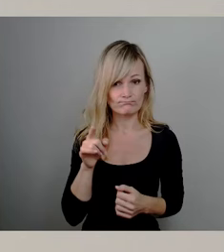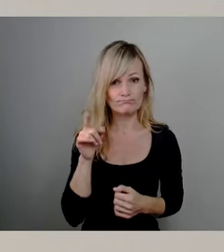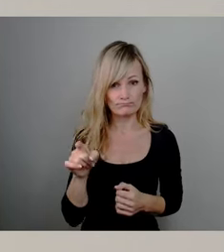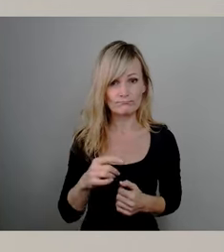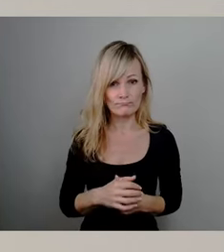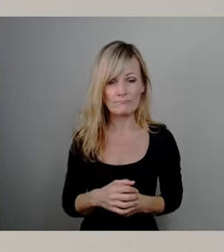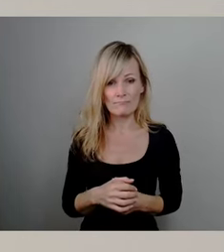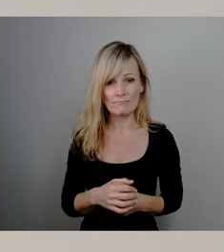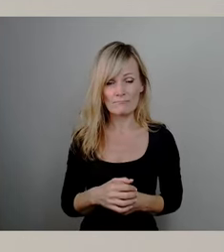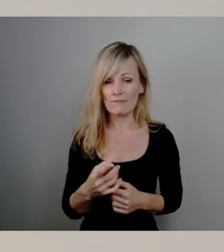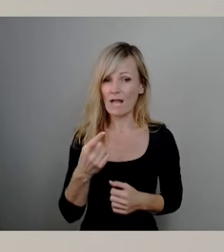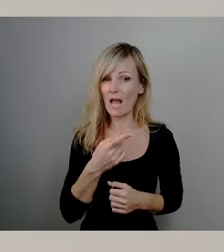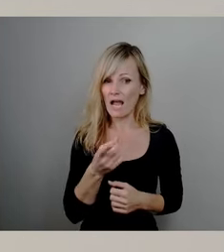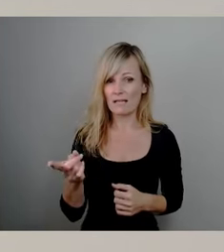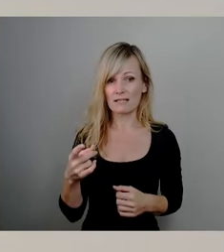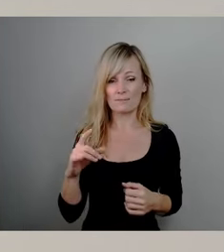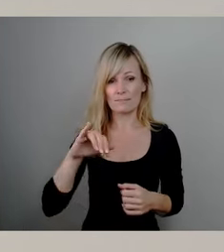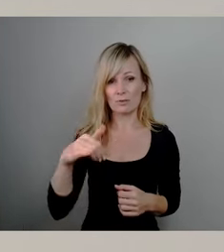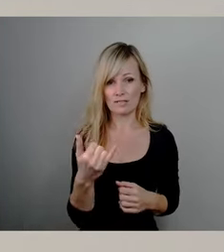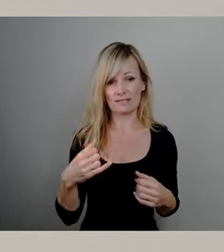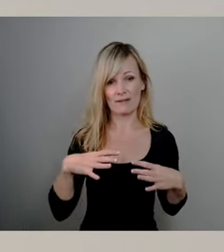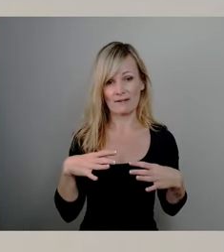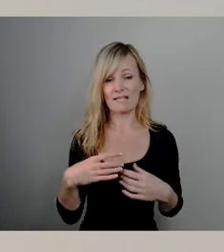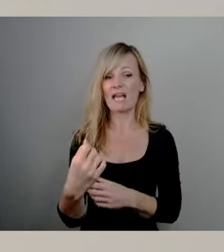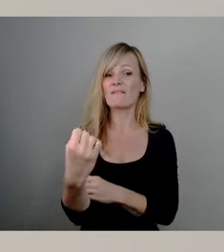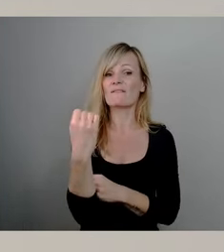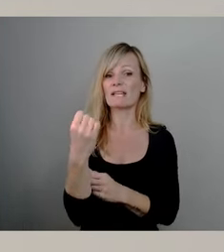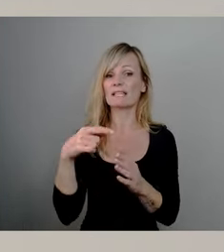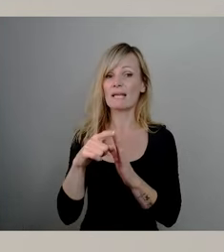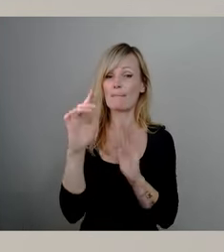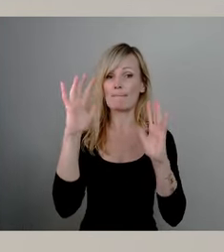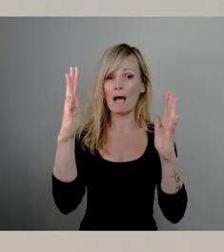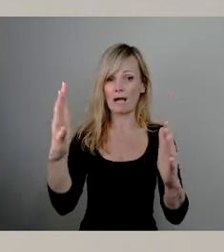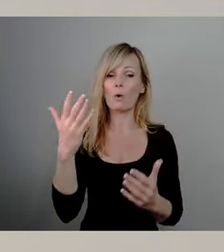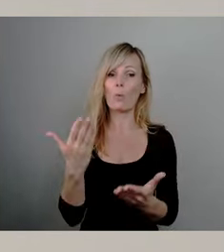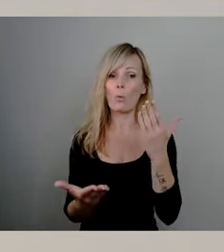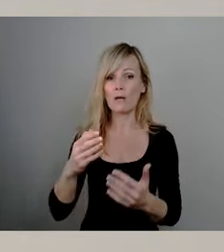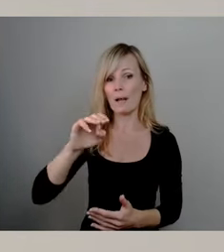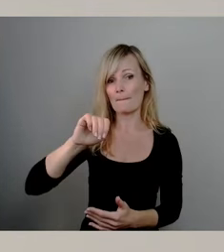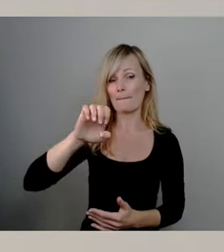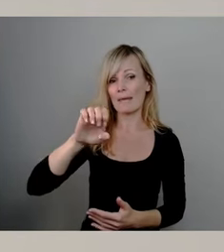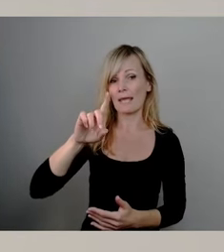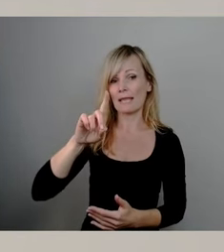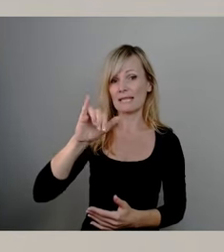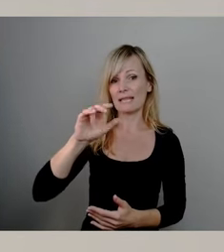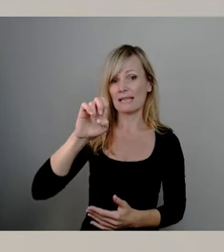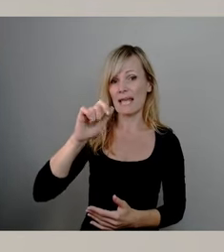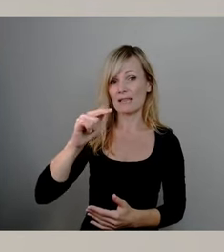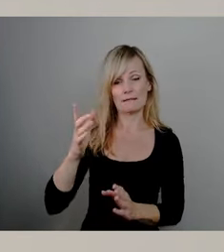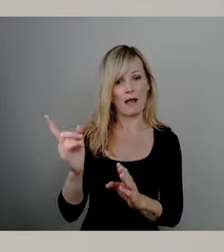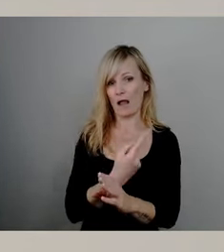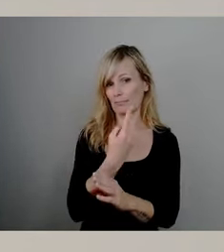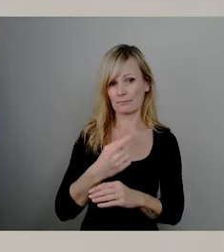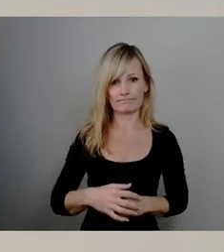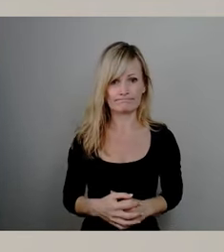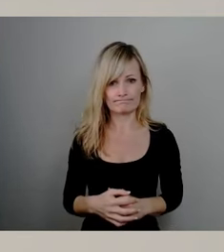freiwilliger Natur, Fit im Park oder Medinet weg. Wir werden Kürzungen bei geförderten